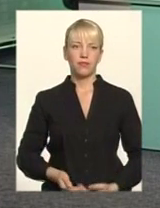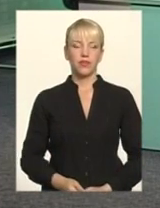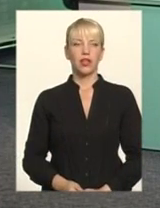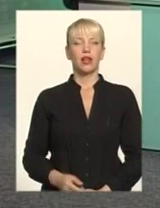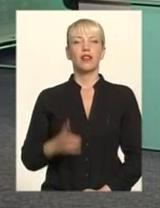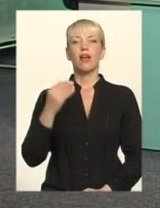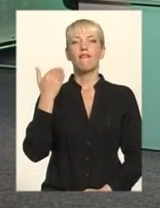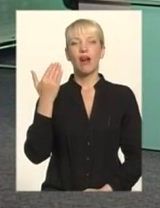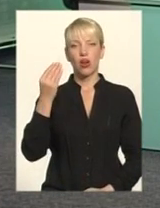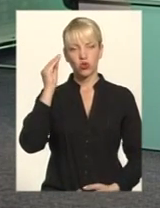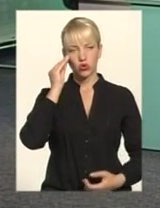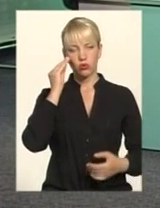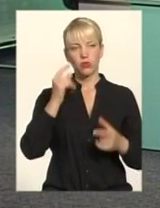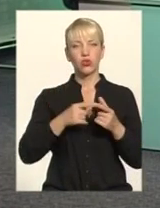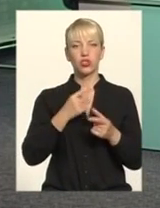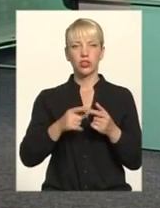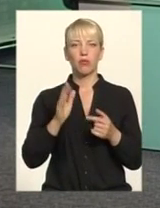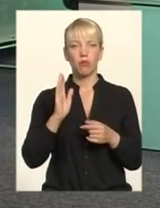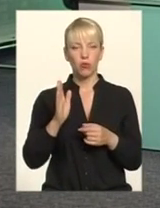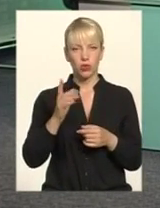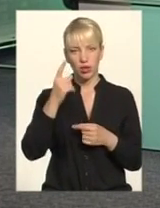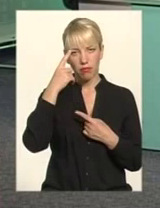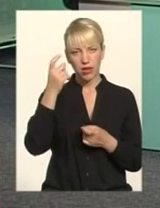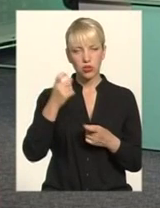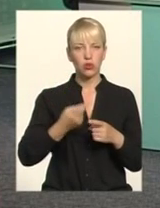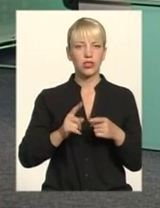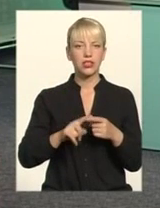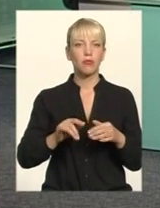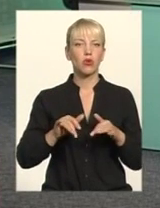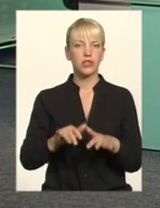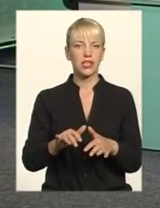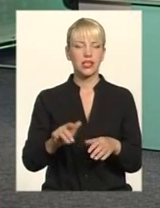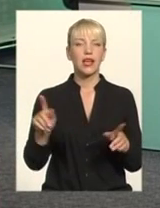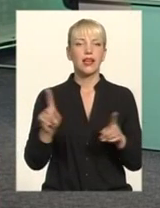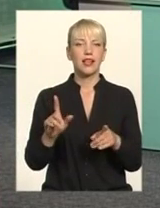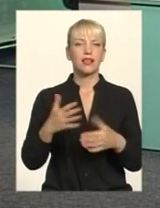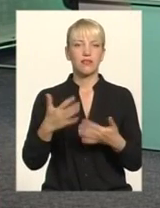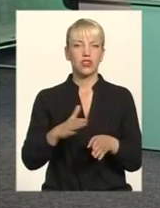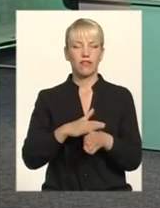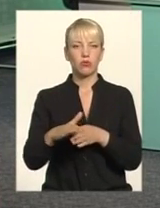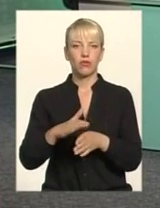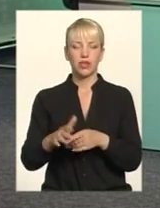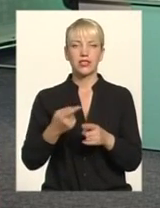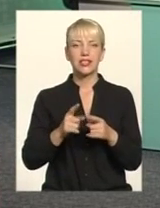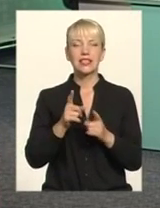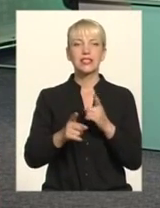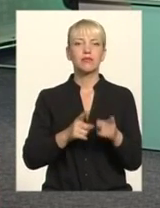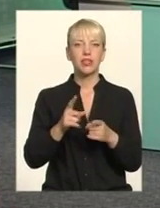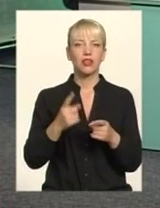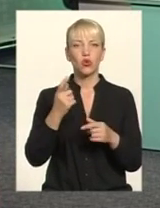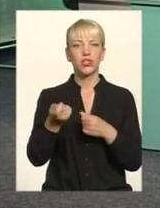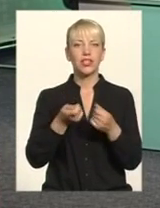чи стане пересторогою От, власне, ті процеси, які відбуваються, ті зміни Одні керівники пішли, начебто